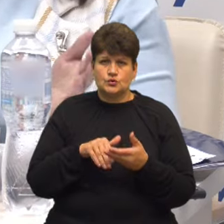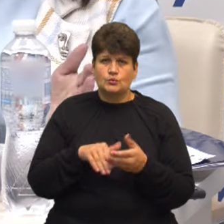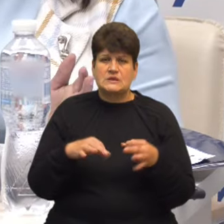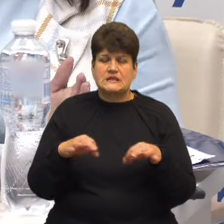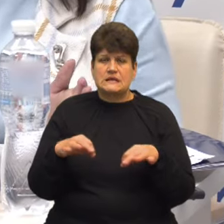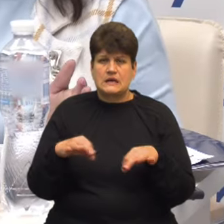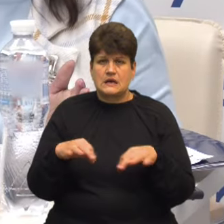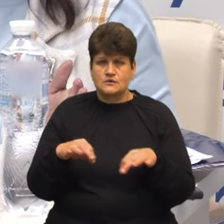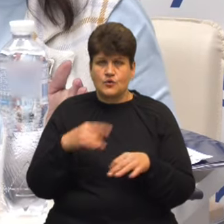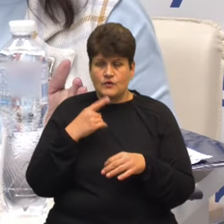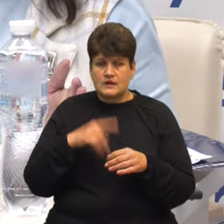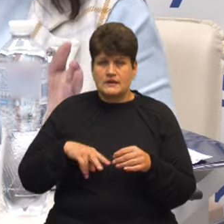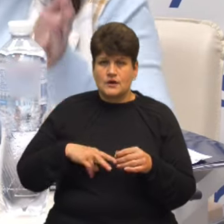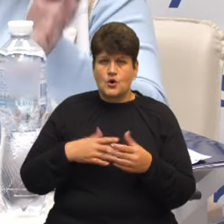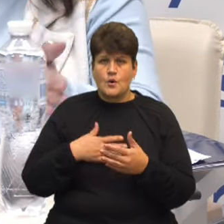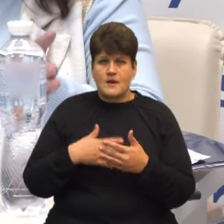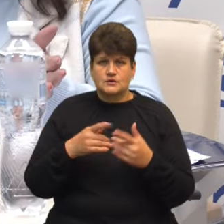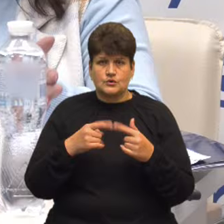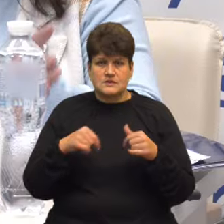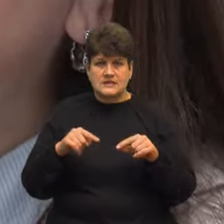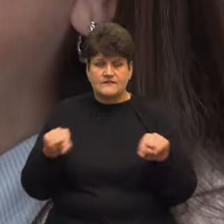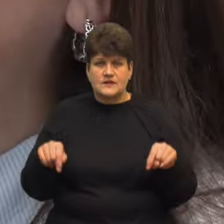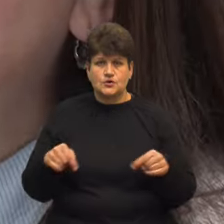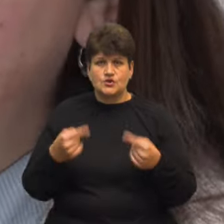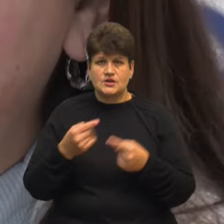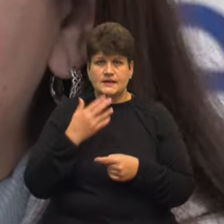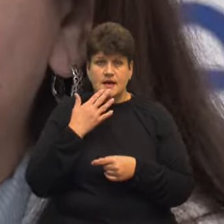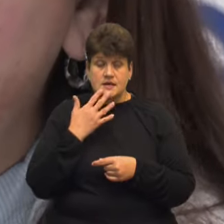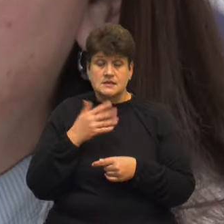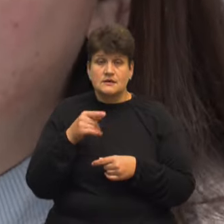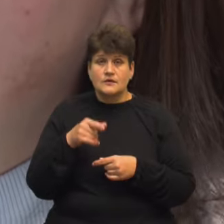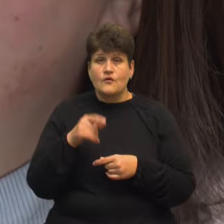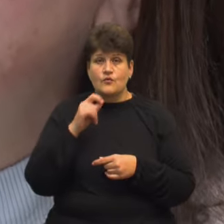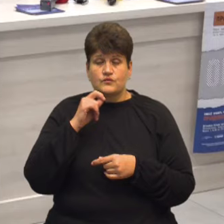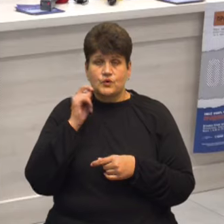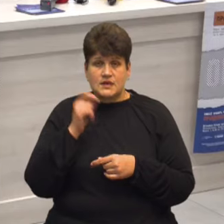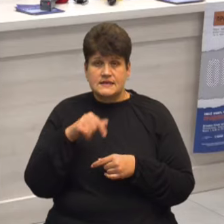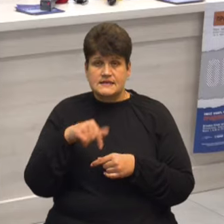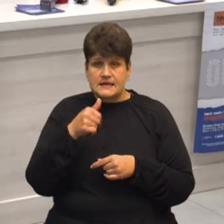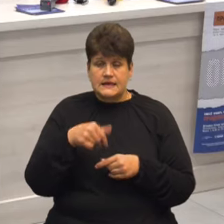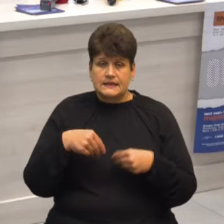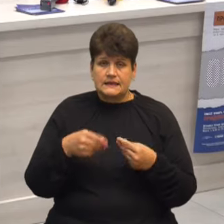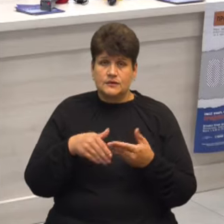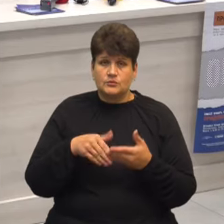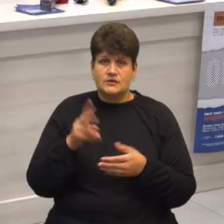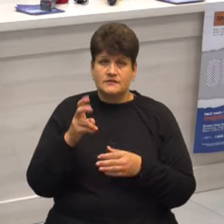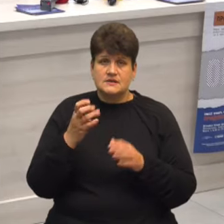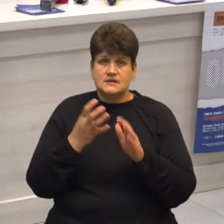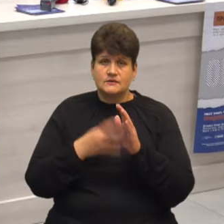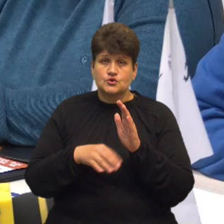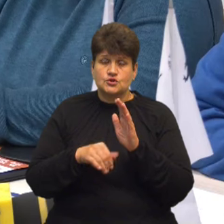директорка громадської організації відродження нації Оксана Шлюсар За її словами, в Україні за цей рік надали допомогу 296